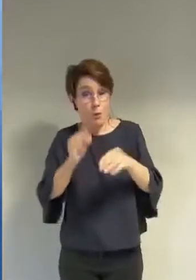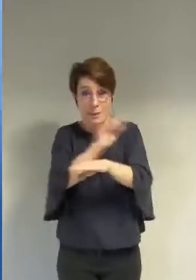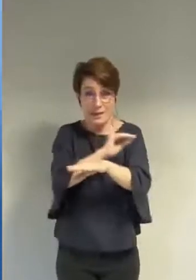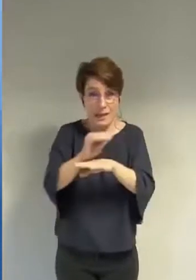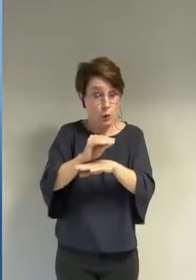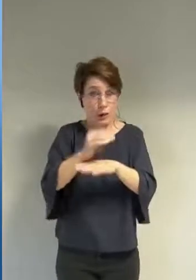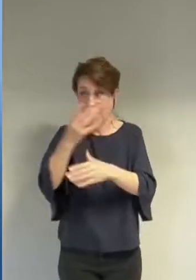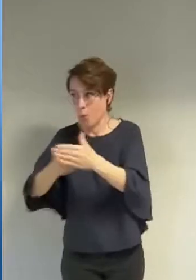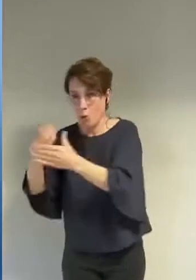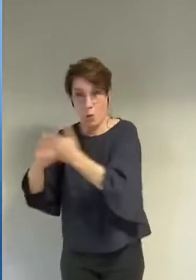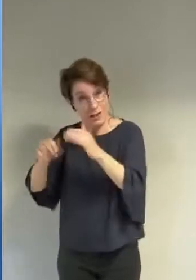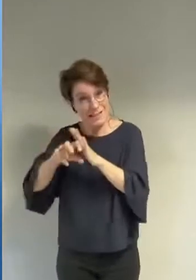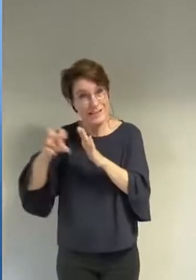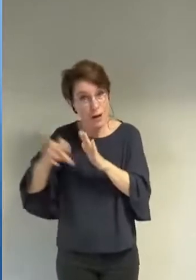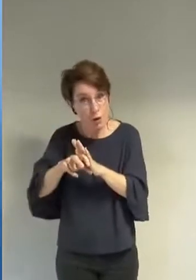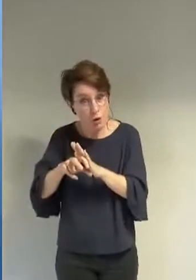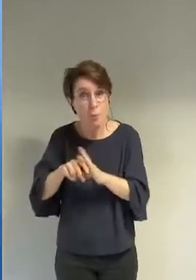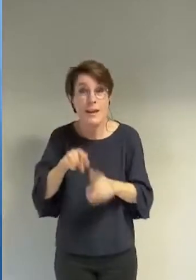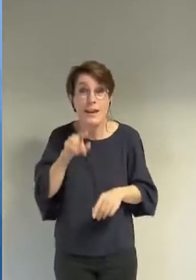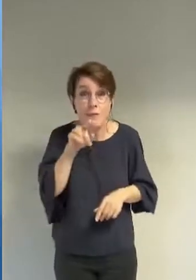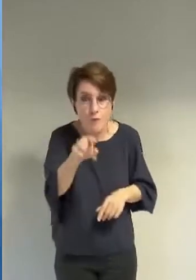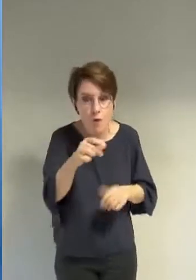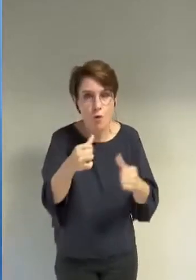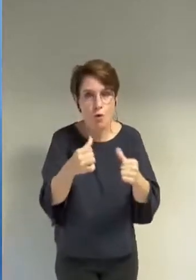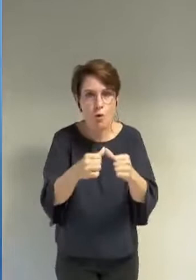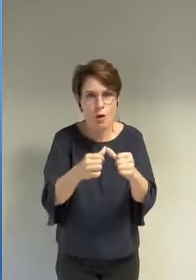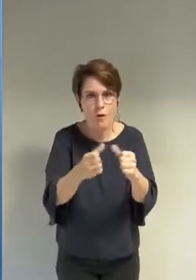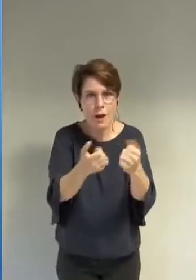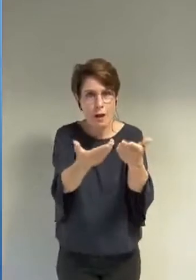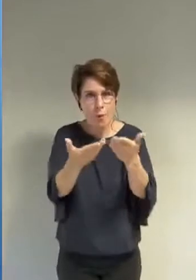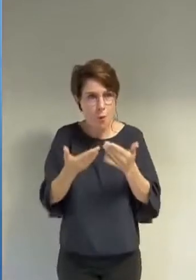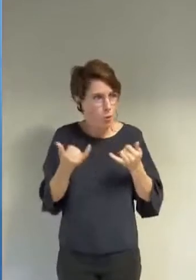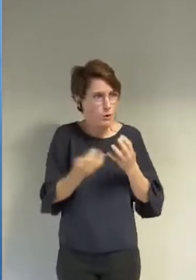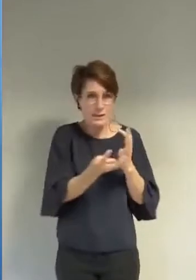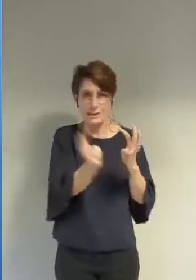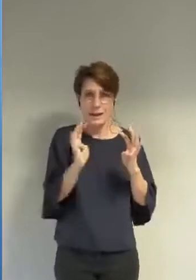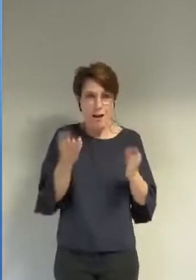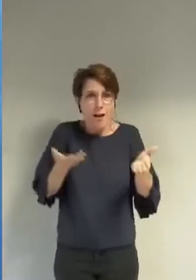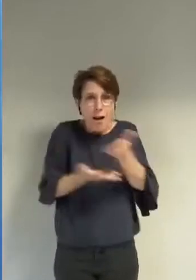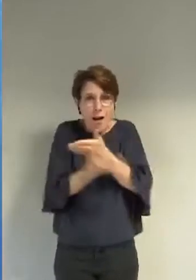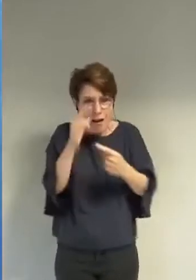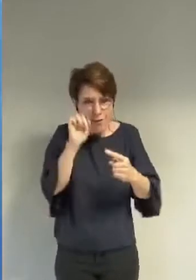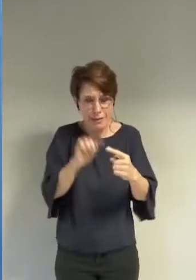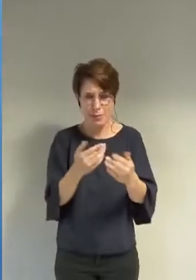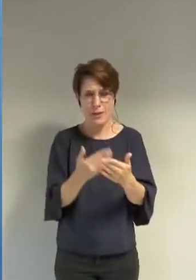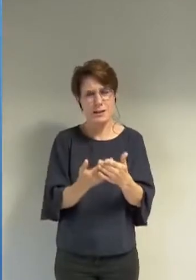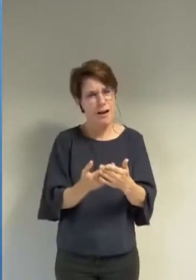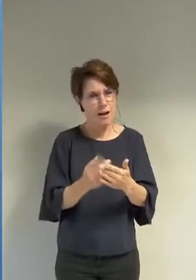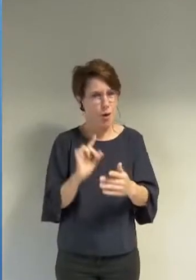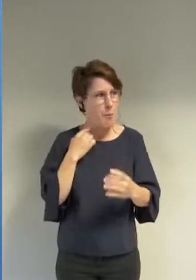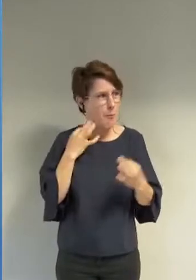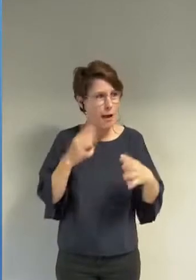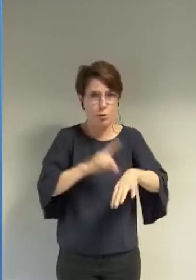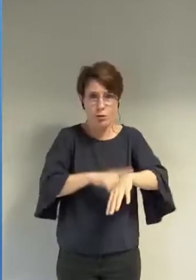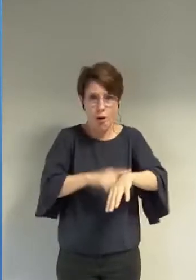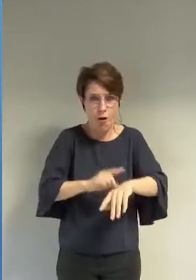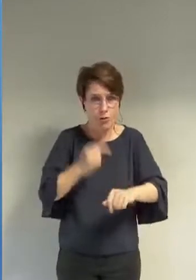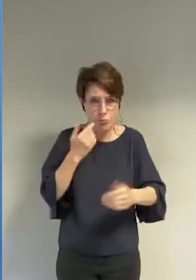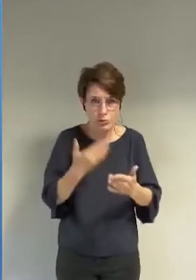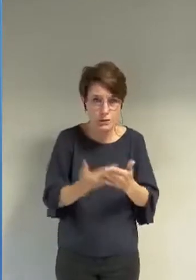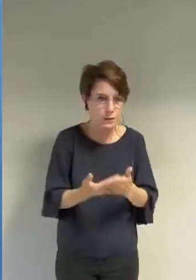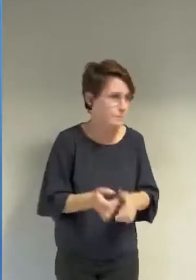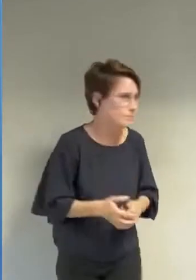Grenoble, vous faites perdre son temps à cette respectable Assemblée. Nous devrions traiter des sujets les plus importants,